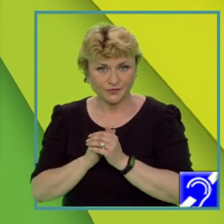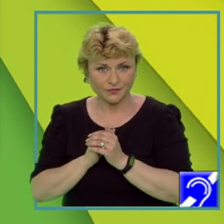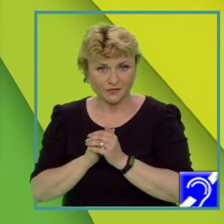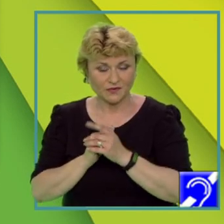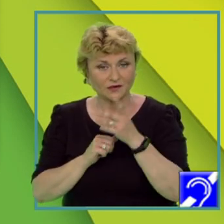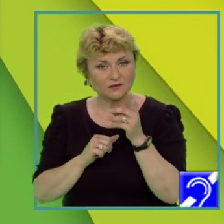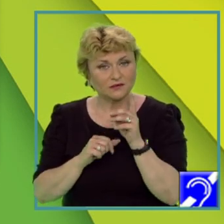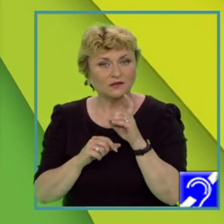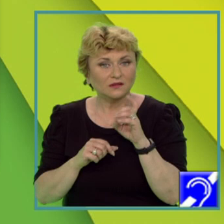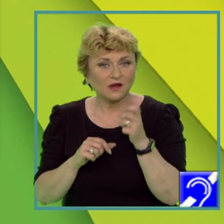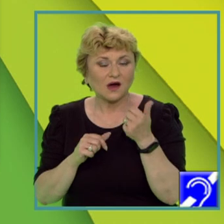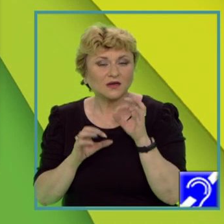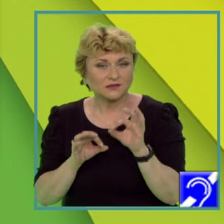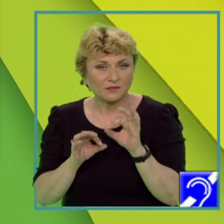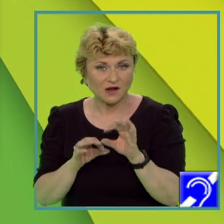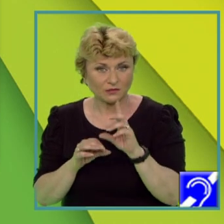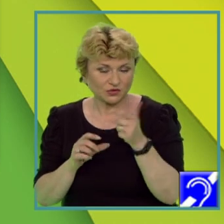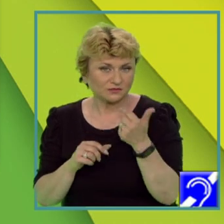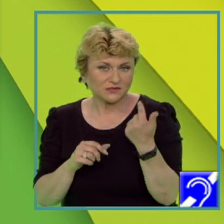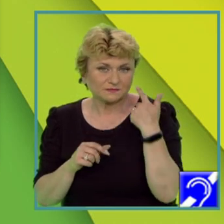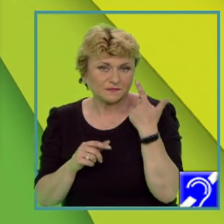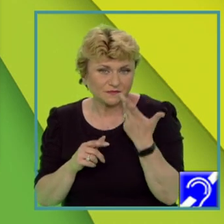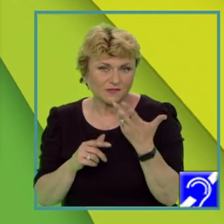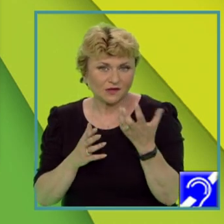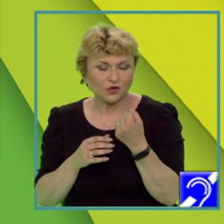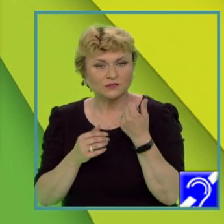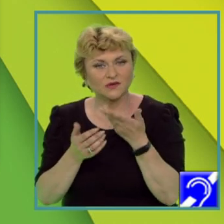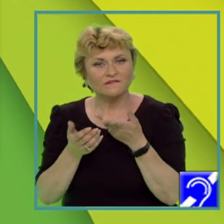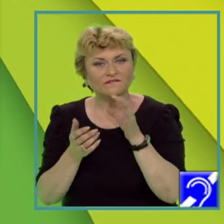De asemeni, putem lua în considerare factorul religios.